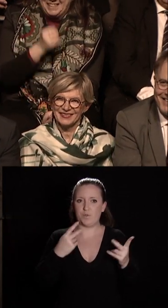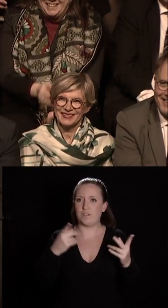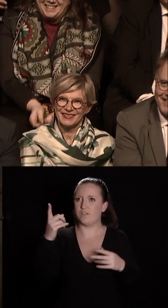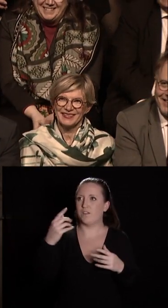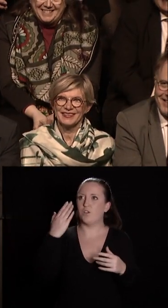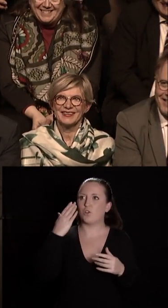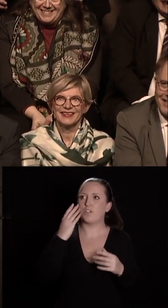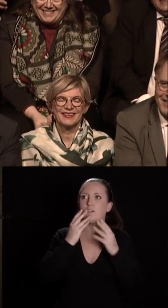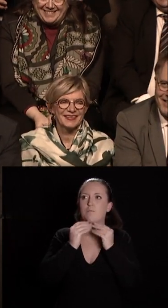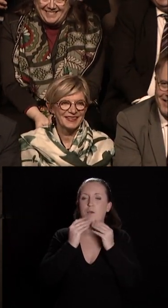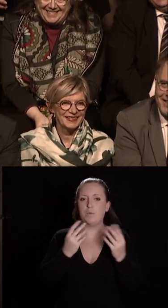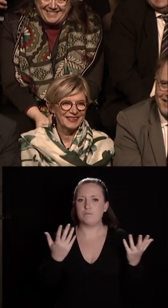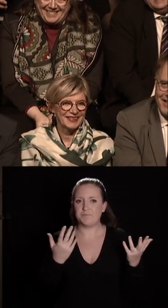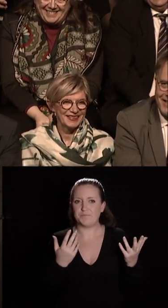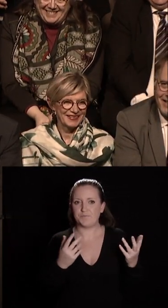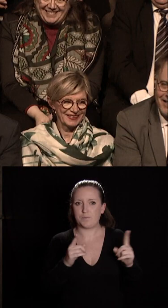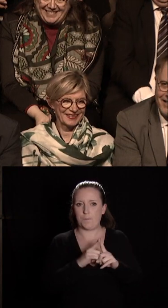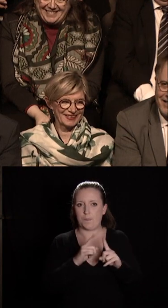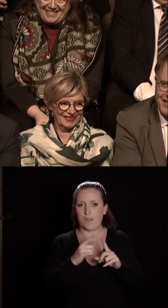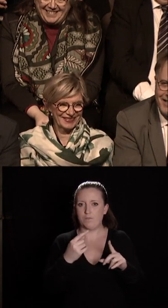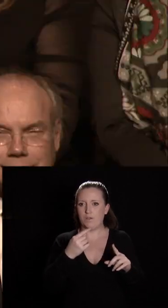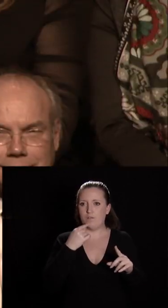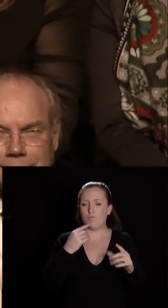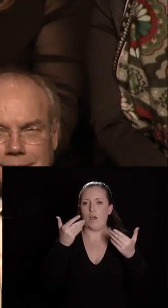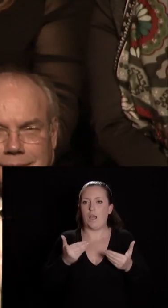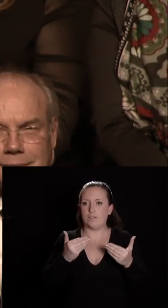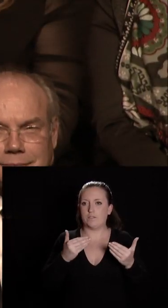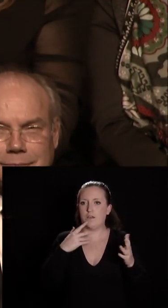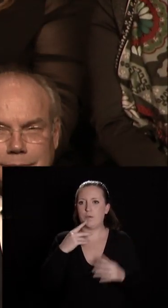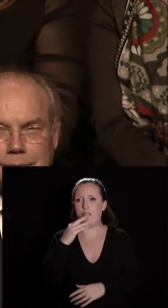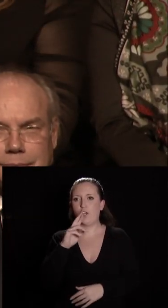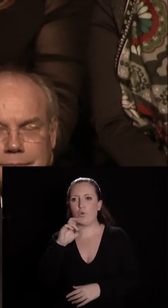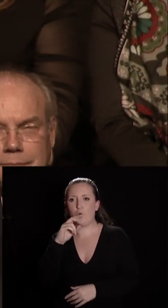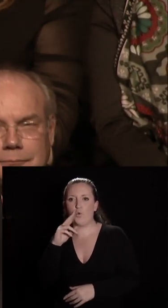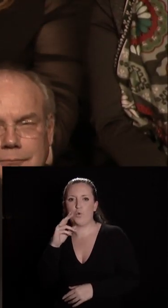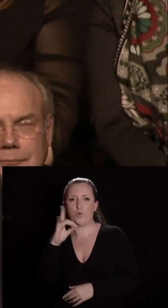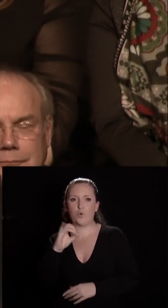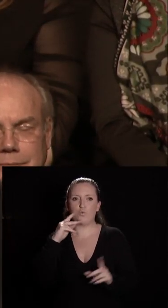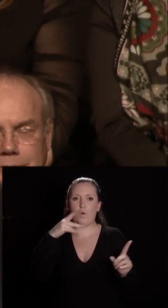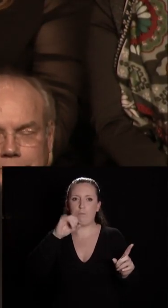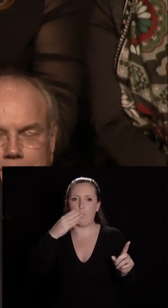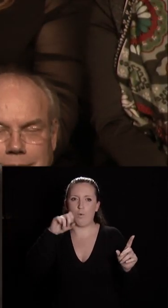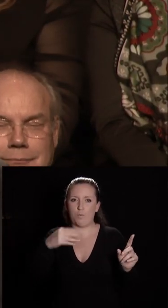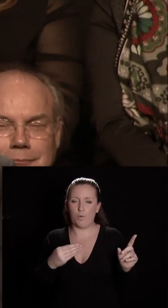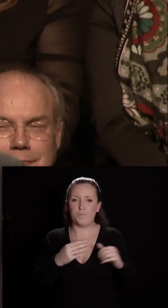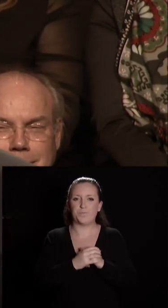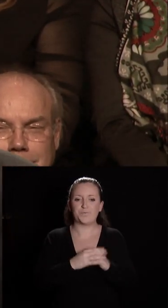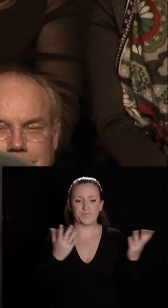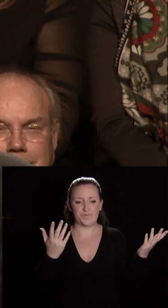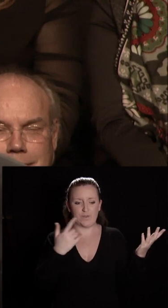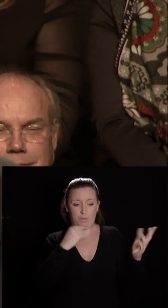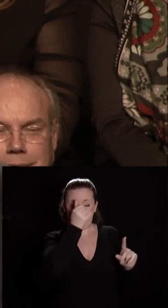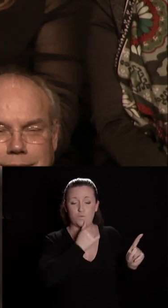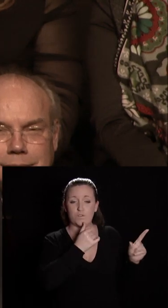pousser la barbe enfin je m'arrêterai avant rude je voulais vous le dire ou François Pompon donc un musée absolument absent de toute